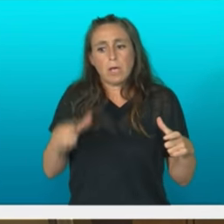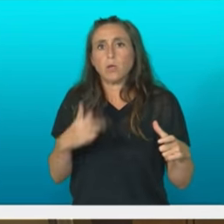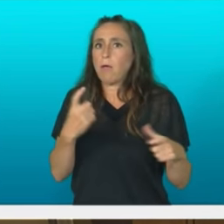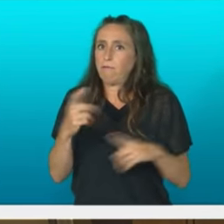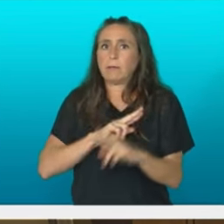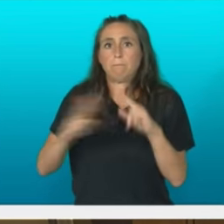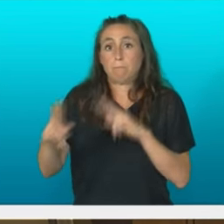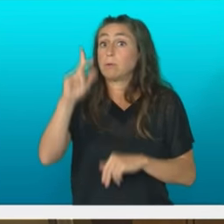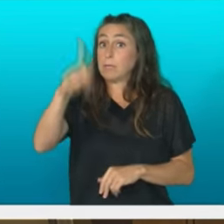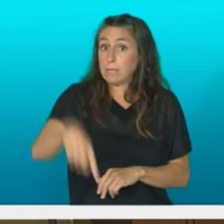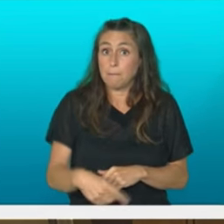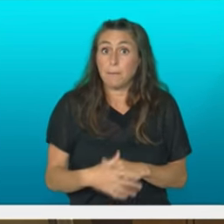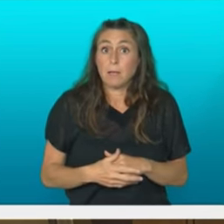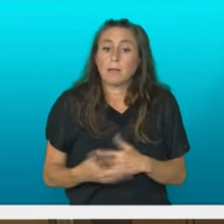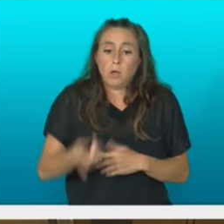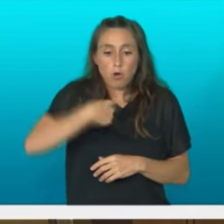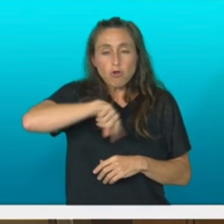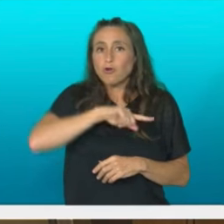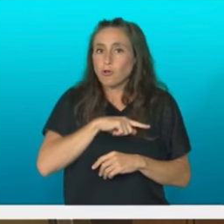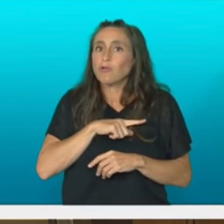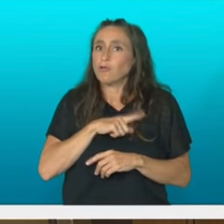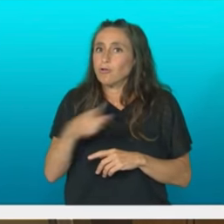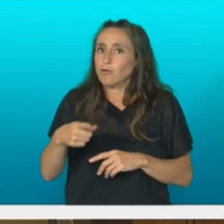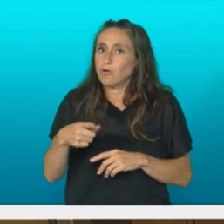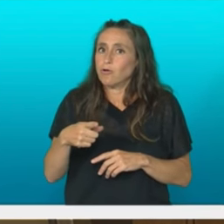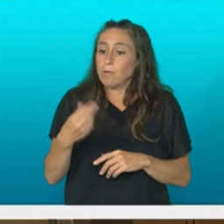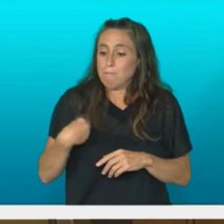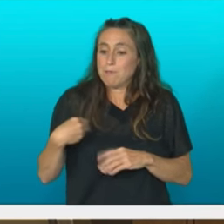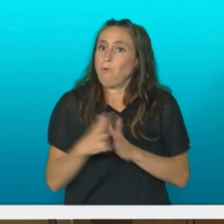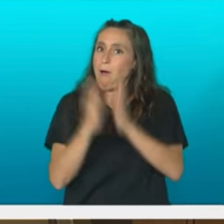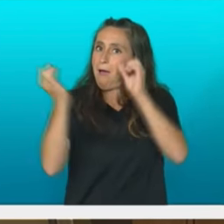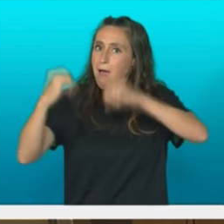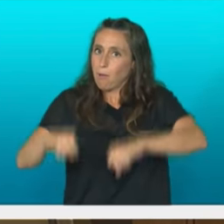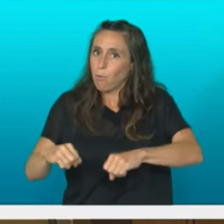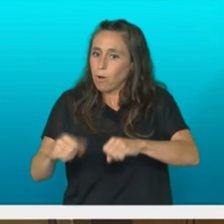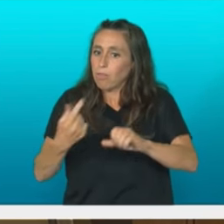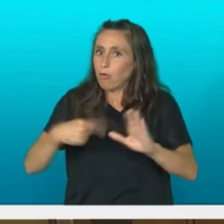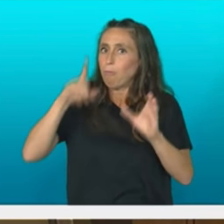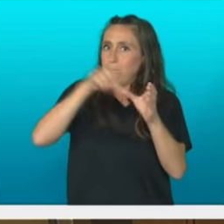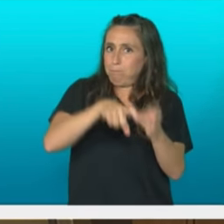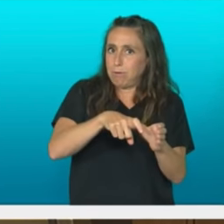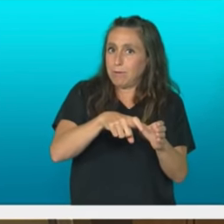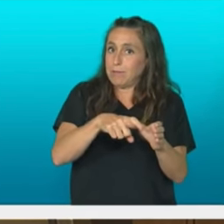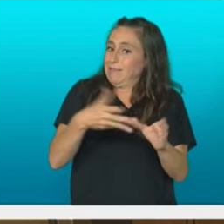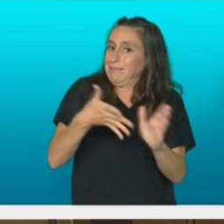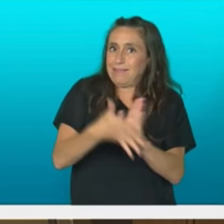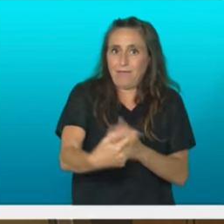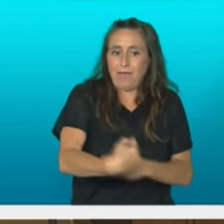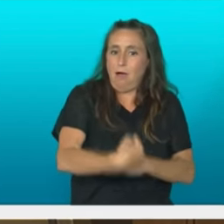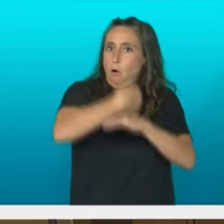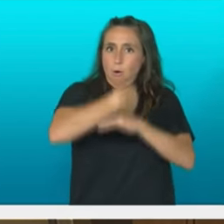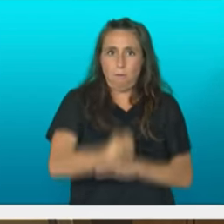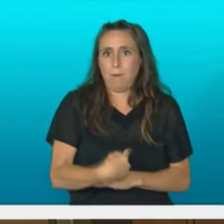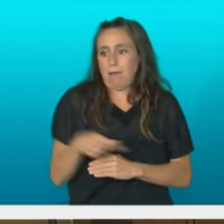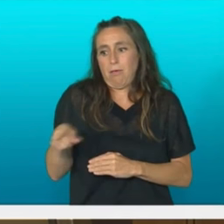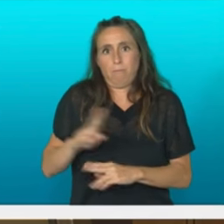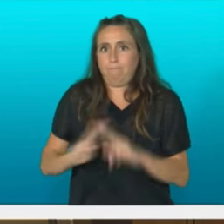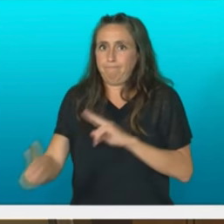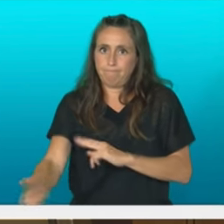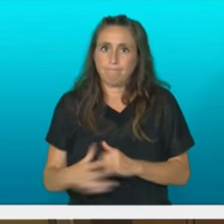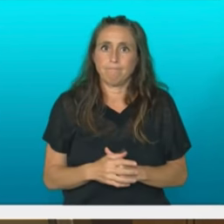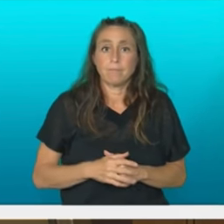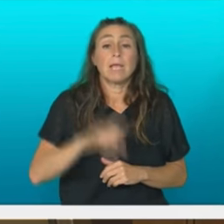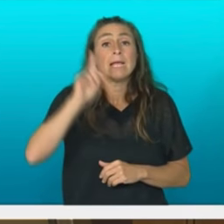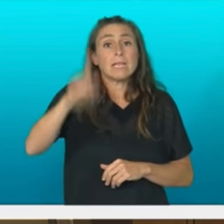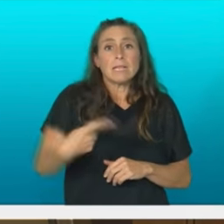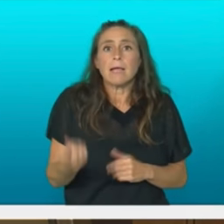itunaren sinatzaile garen einean, eta aldugun tamaina horretan obligazio bat. Eta ipamen berezia eskatzen du desoreka